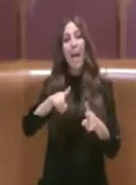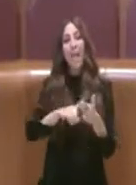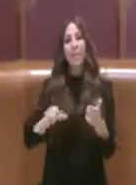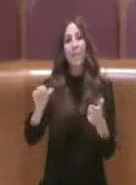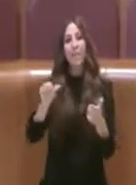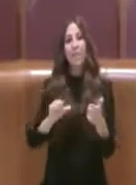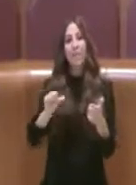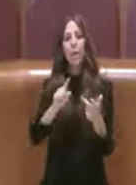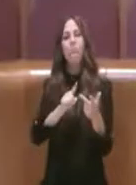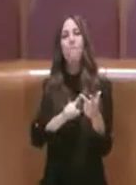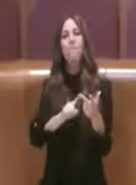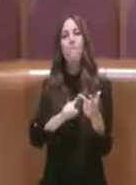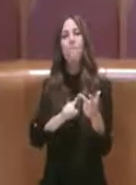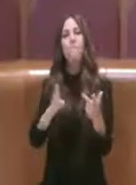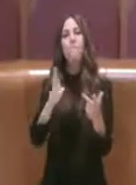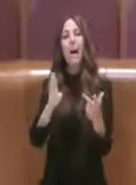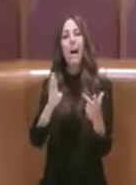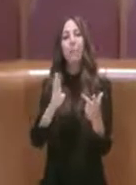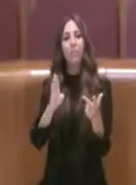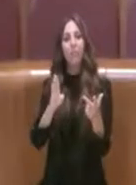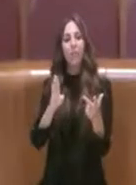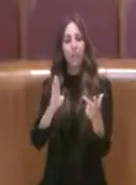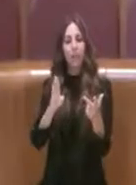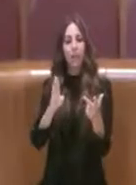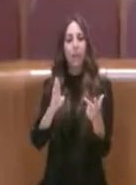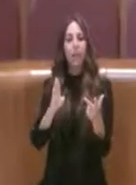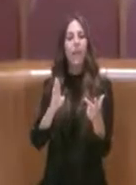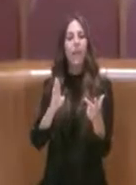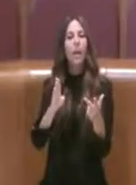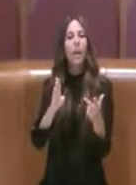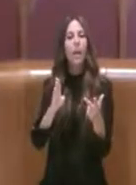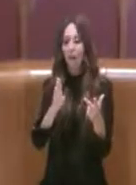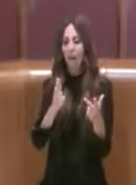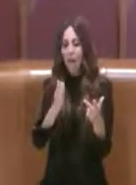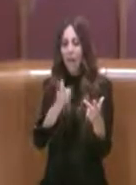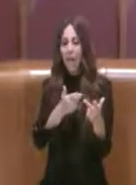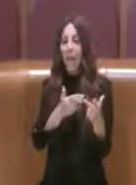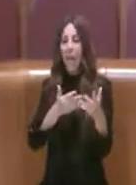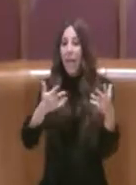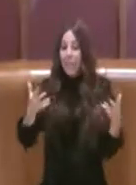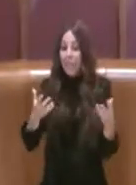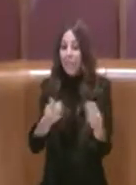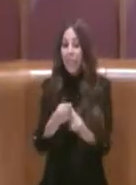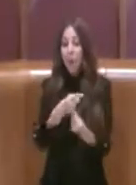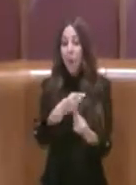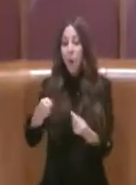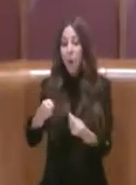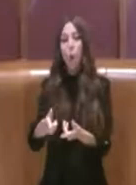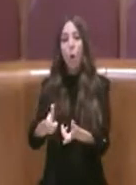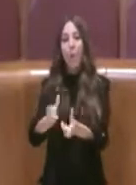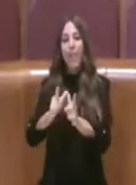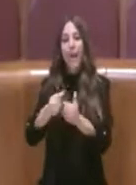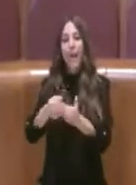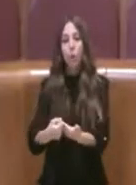e Ermelinda Baffi con i quali abbiamo appuntato, ci hanno supportato, ci hanno dato una grande mano nella